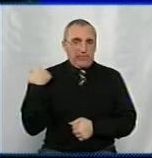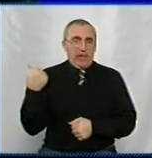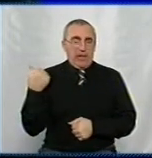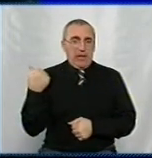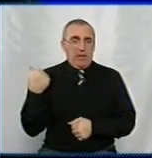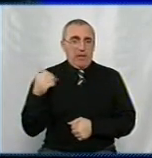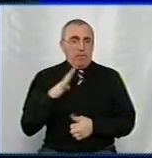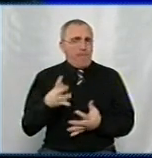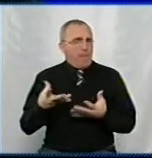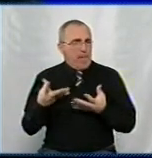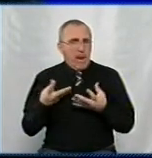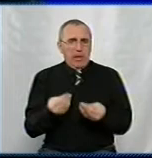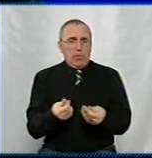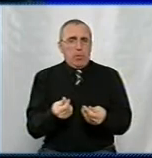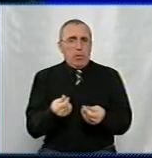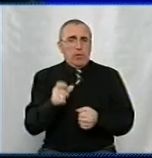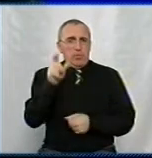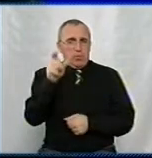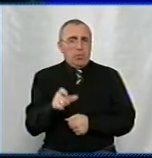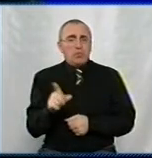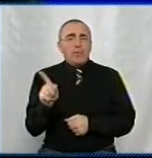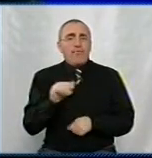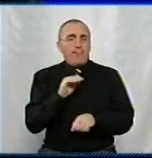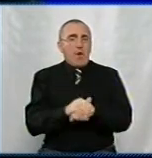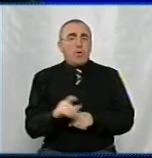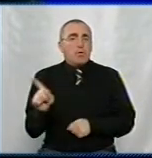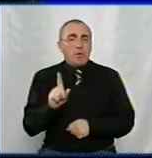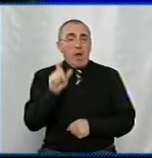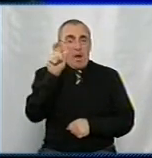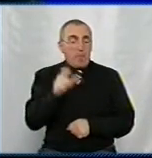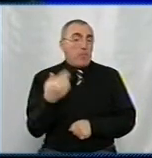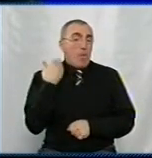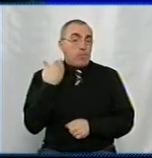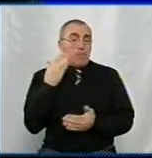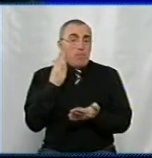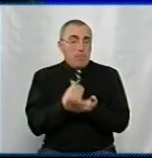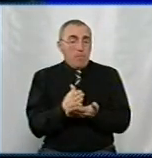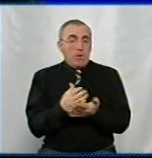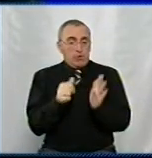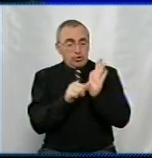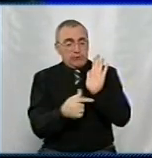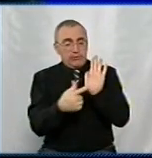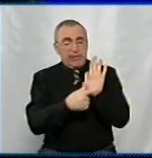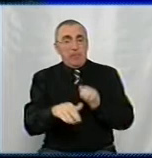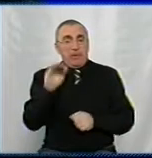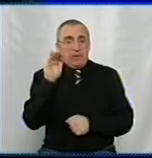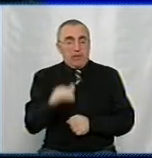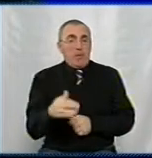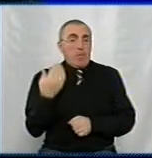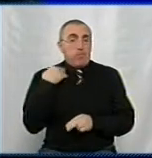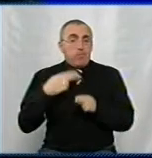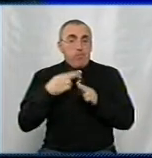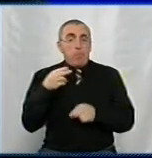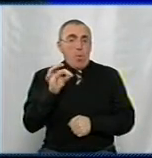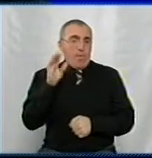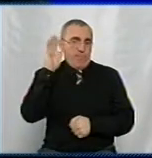знаєте, вплинуло на душу цей факт, що абонент-боржник мав 67 тисяч боргу по